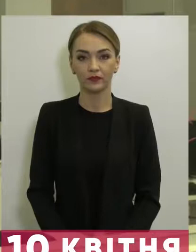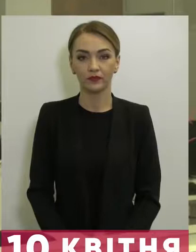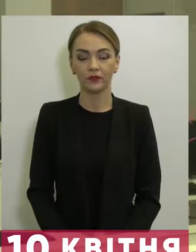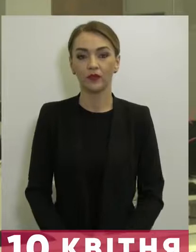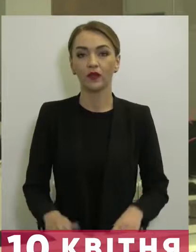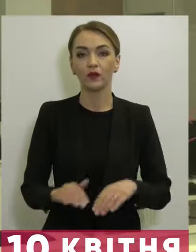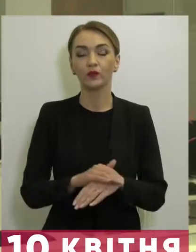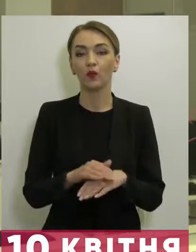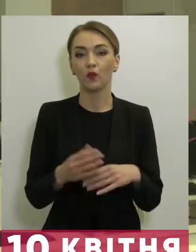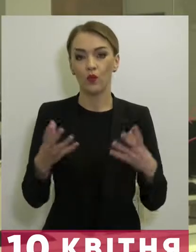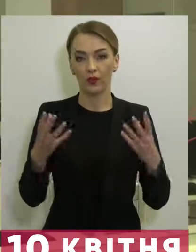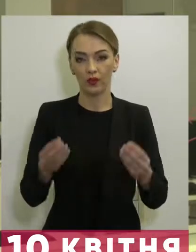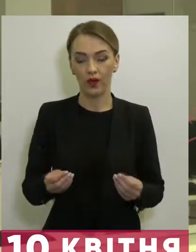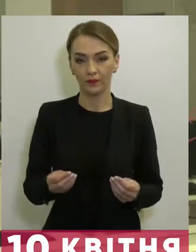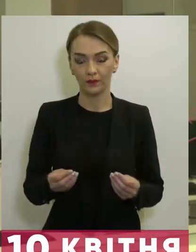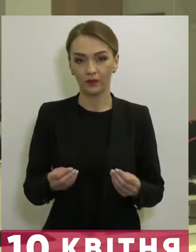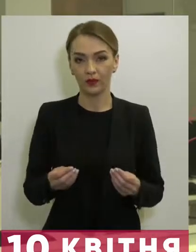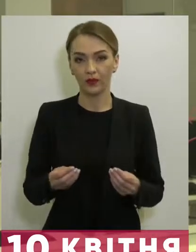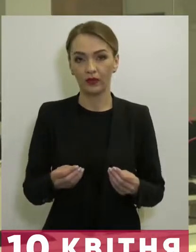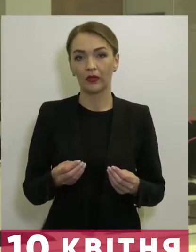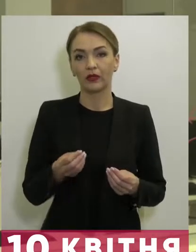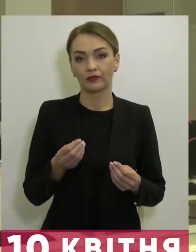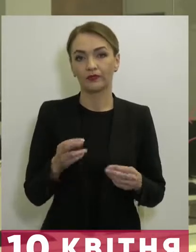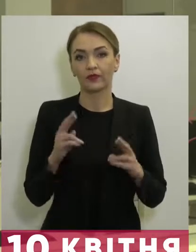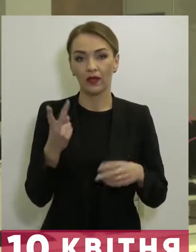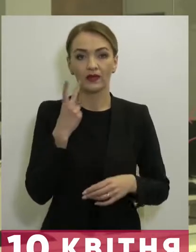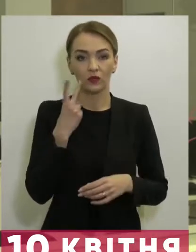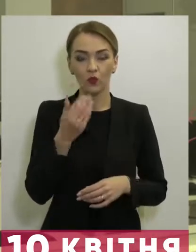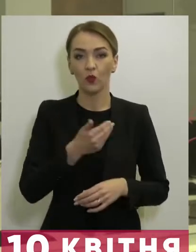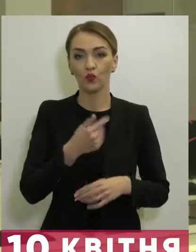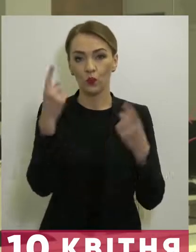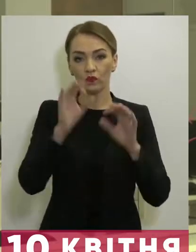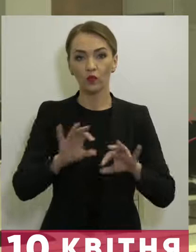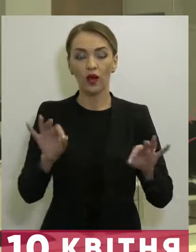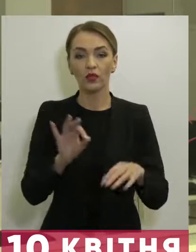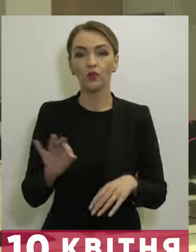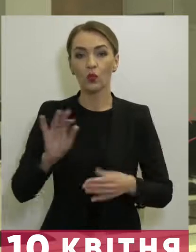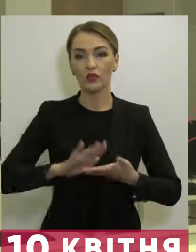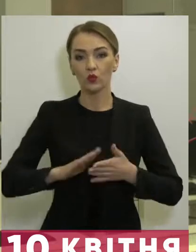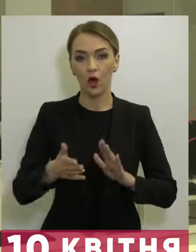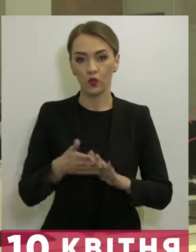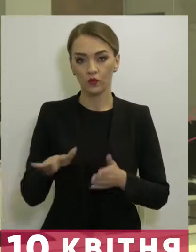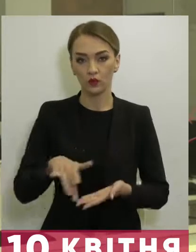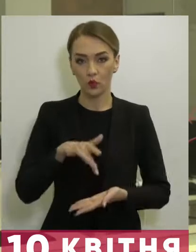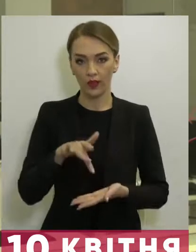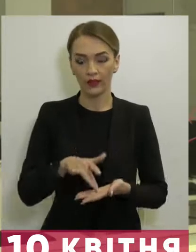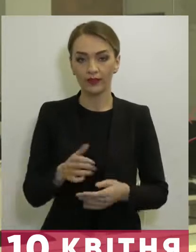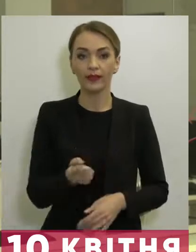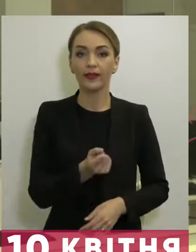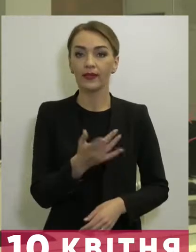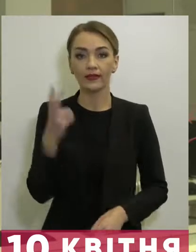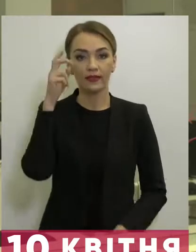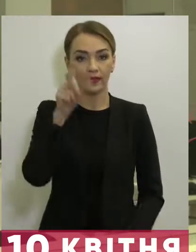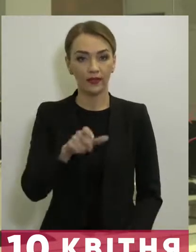Дорога Традиційно хочу проінформувати у вас про ситуацію в столиці. Кількість